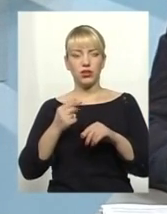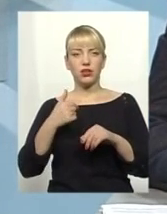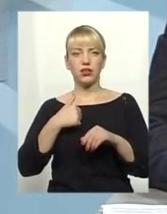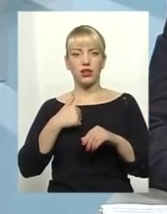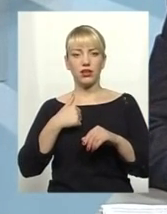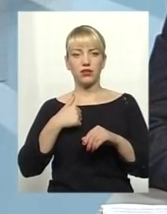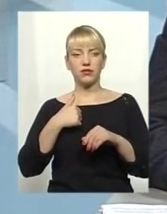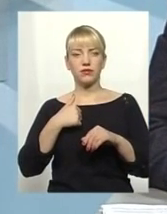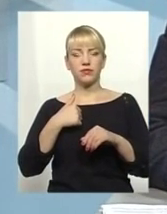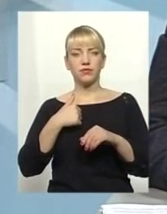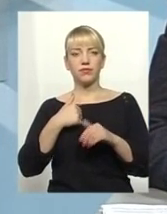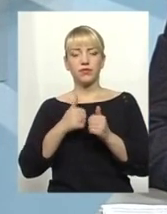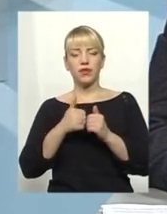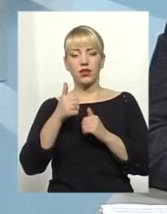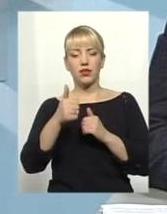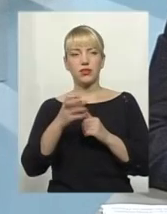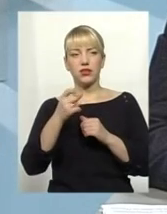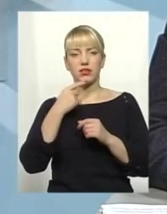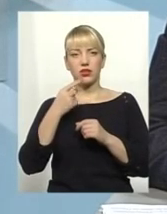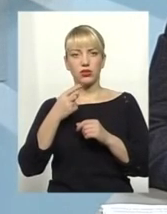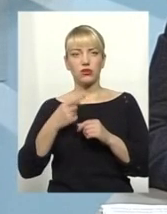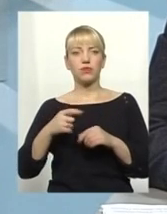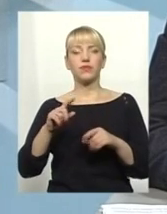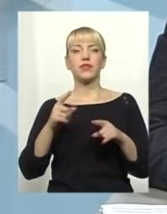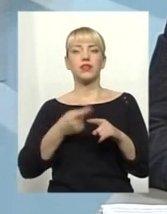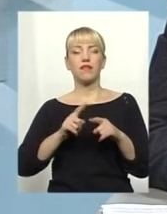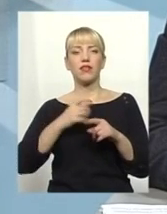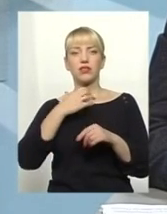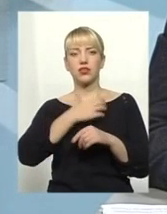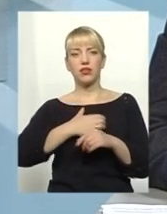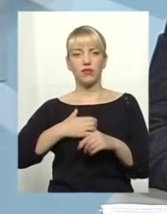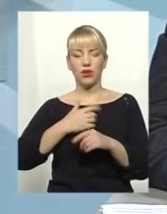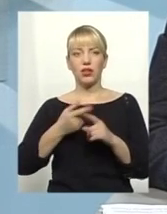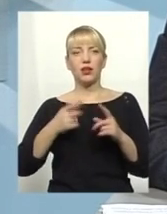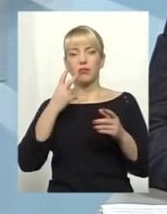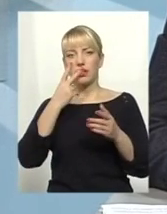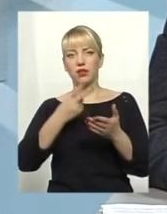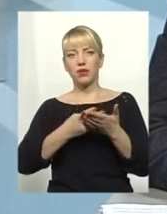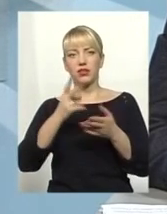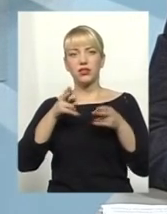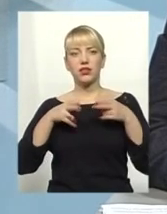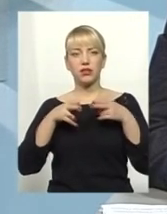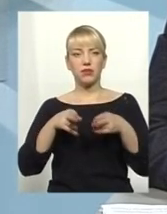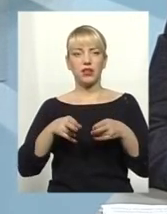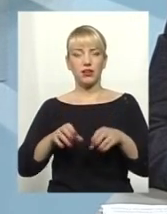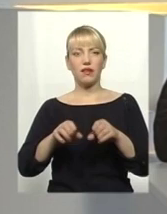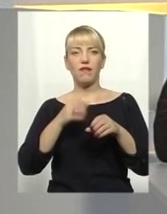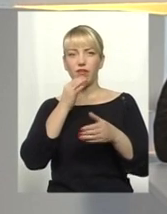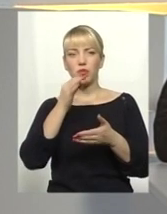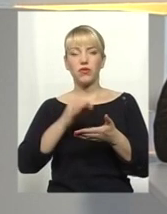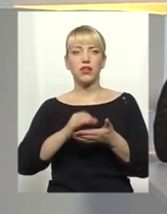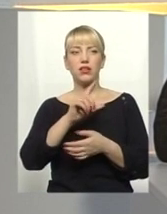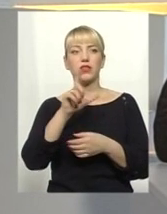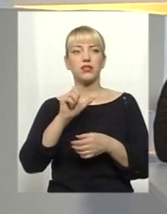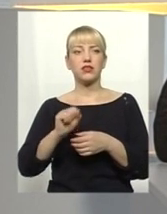забіжу на завершення, але це дуже важливо, передбачена кримінальна відповідальність за